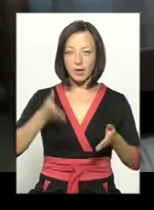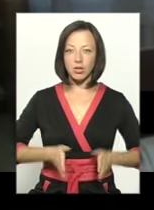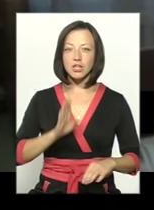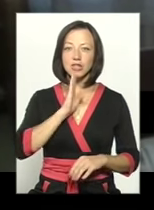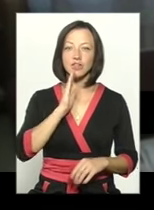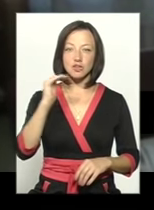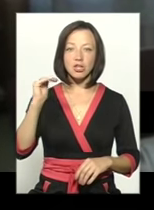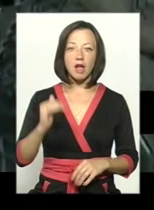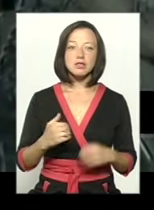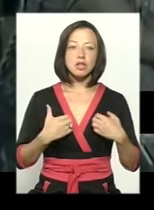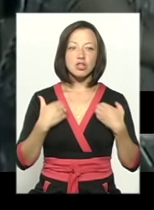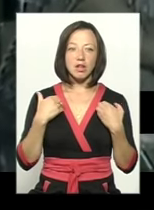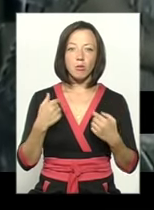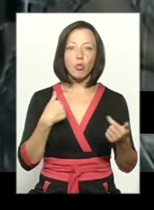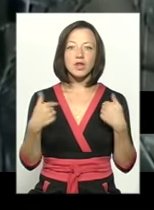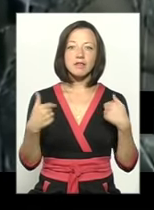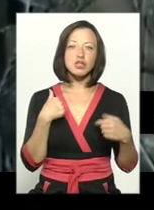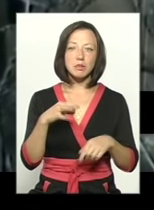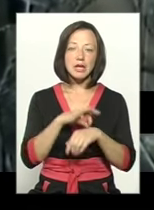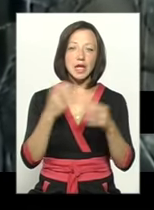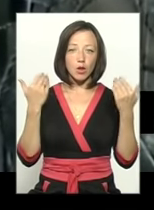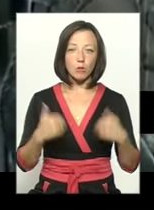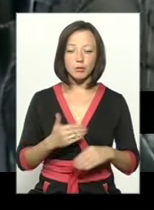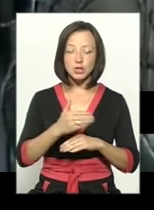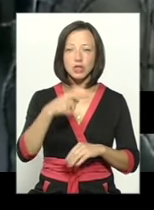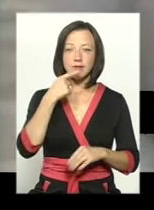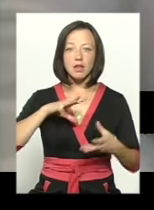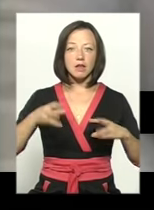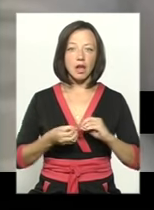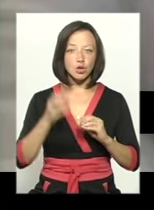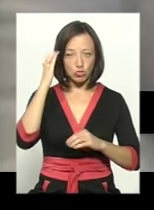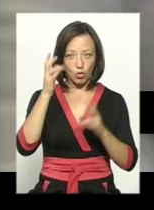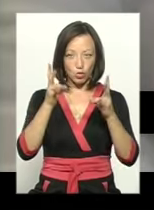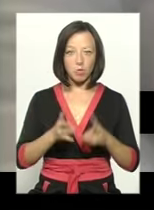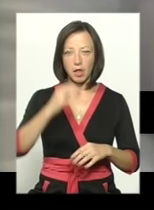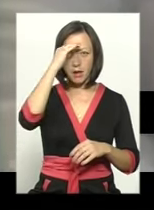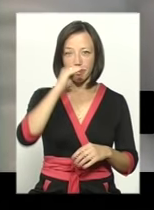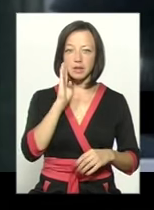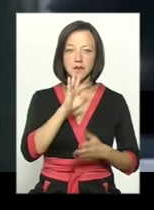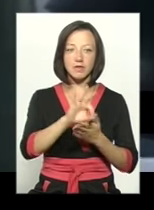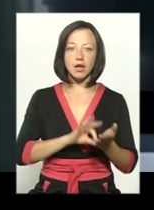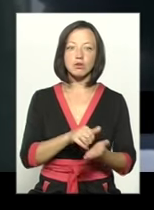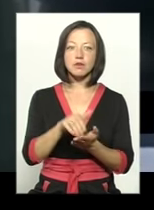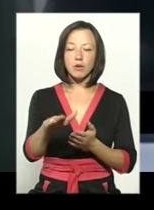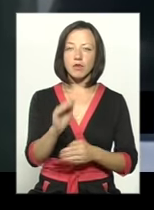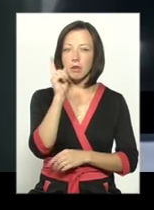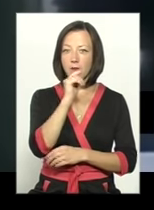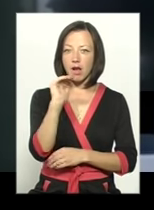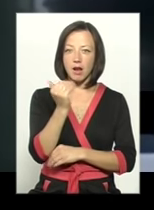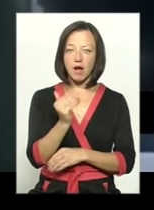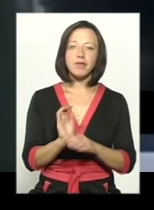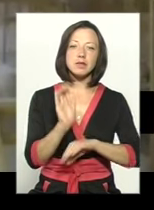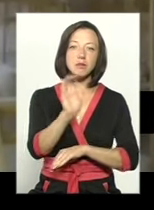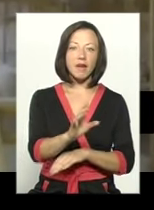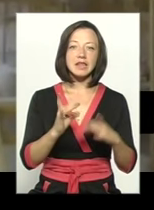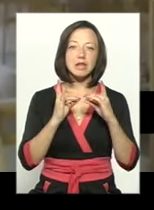дівчинка зі страшенно понівеченим тілом. Пізніше казали, що то наслідки Чорнобиля. Батьки відразу ж від неї відмовились, і маля відправили доживати в